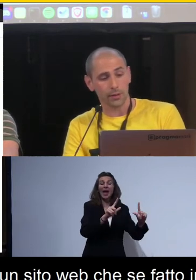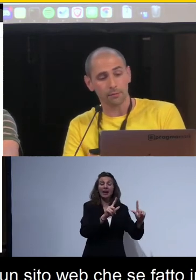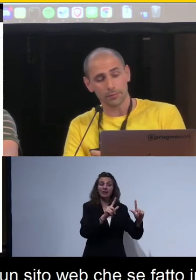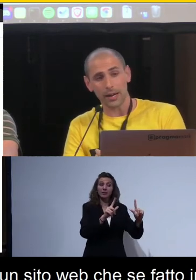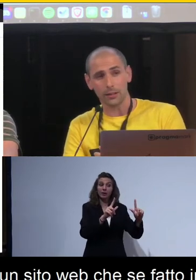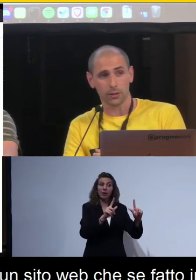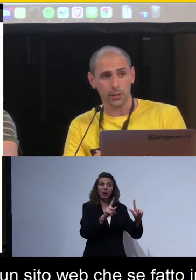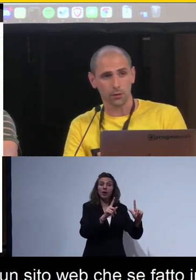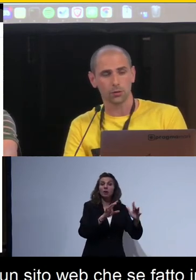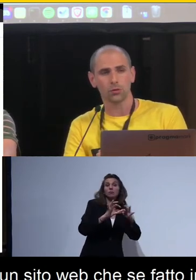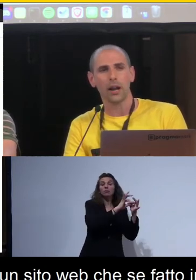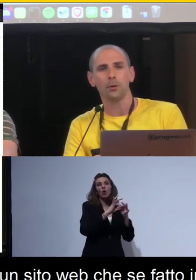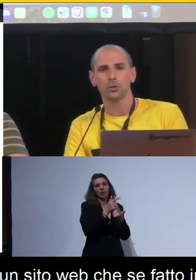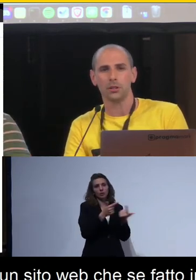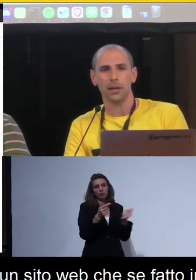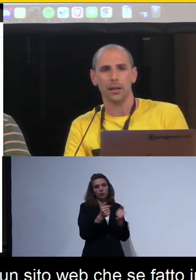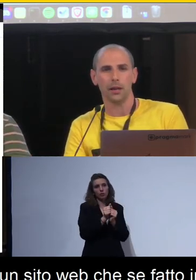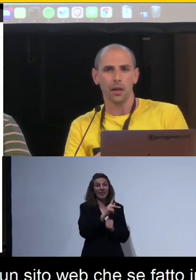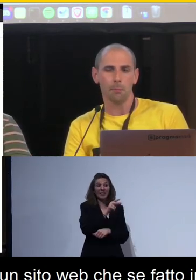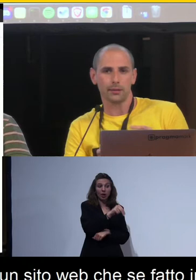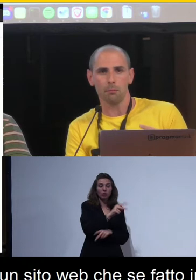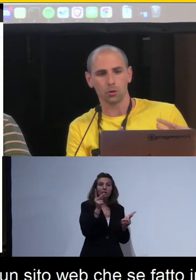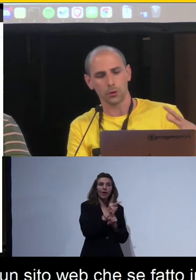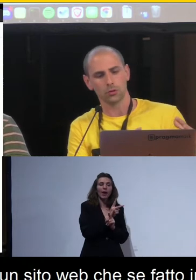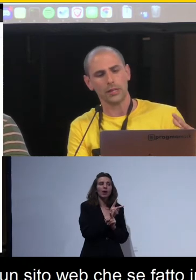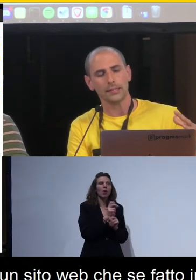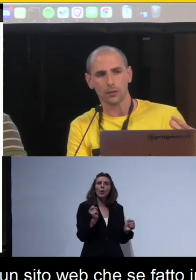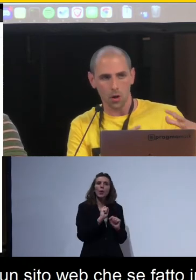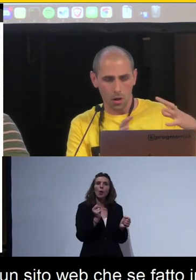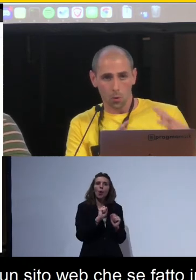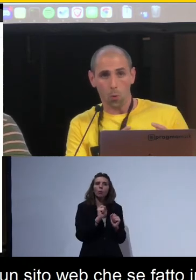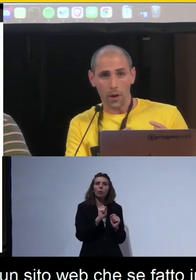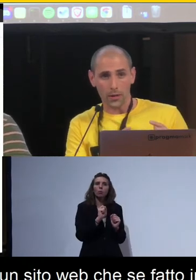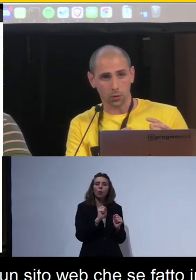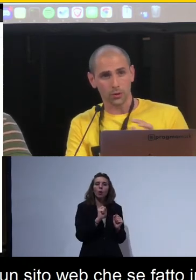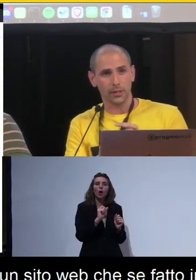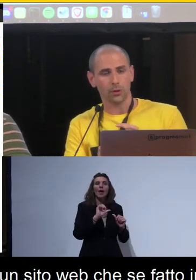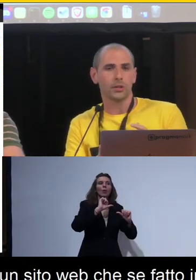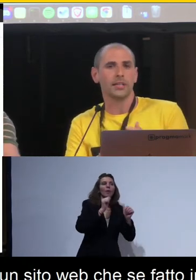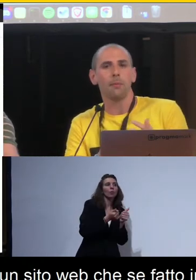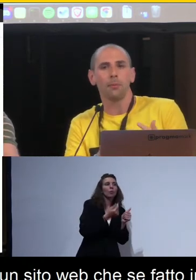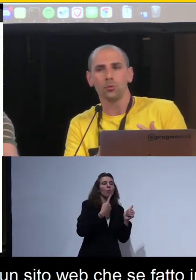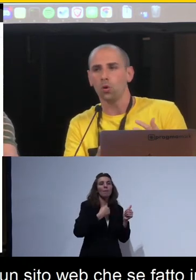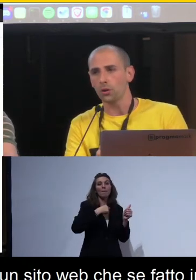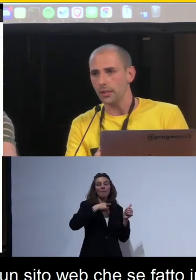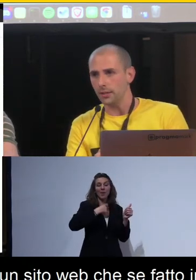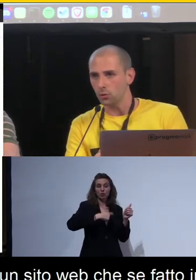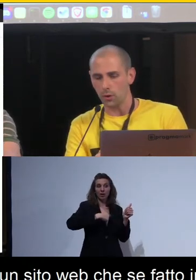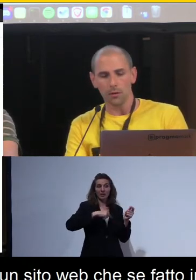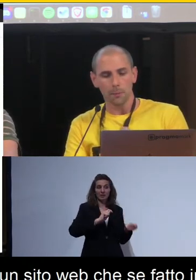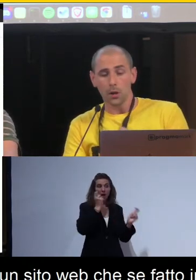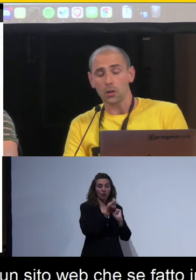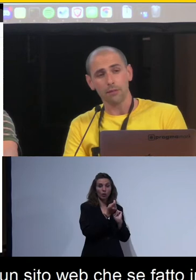E tra l'altro da Keynote non è nemmeno possibile mettere in modo personalizzato questo che si chiama appunto ordine